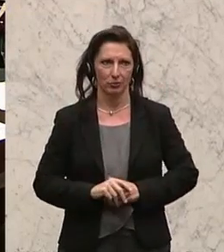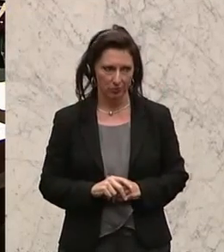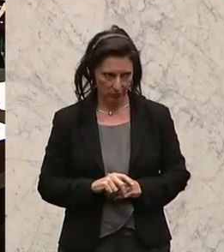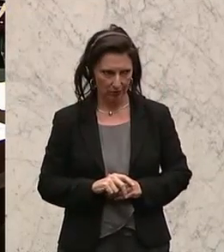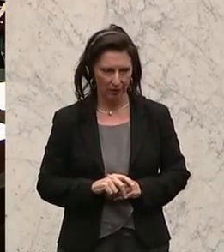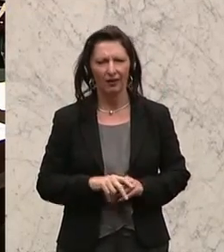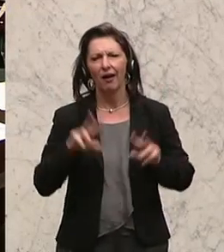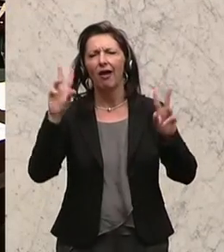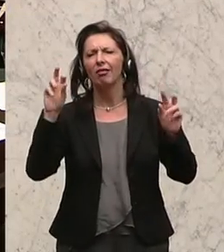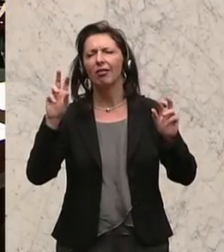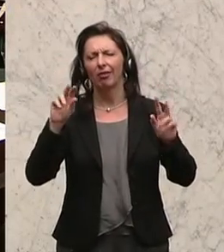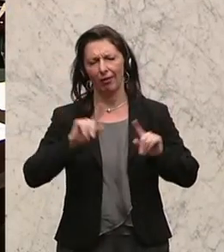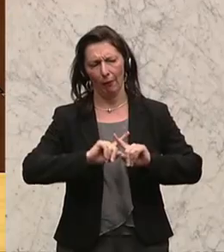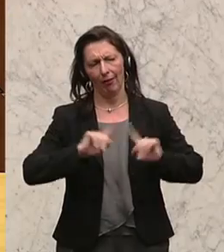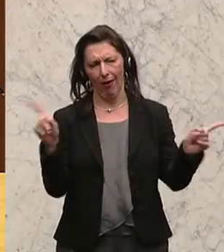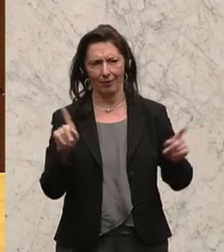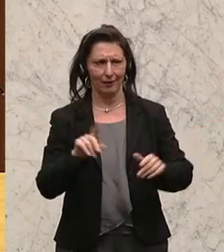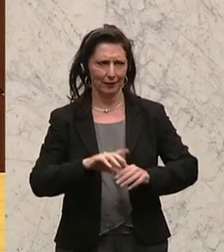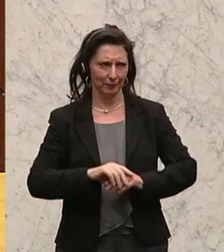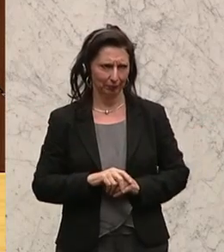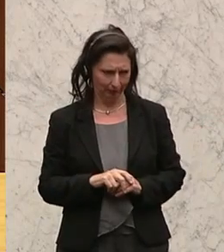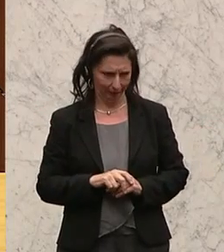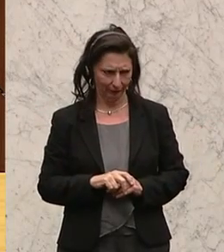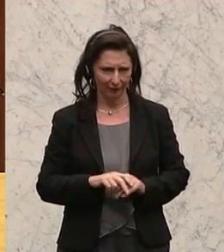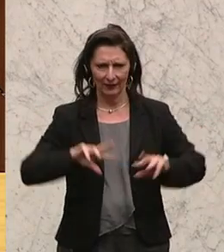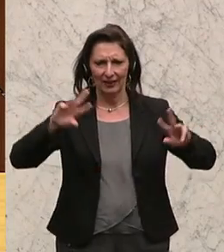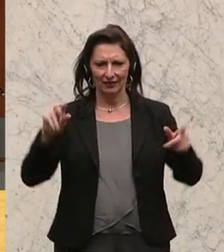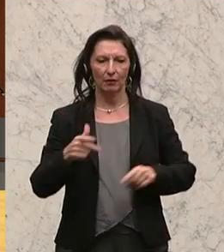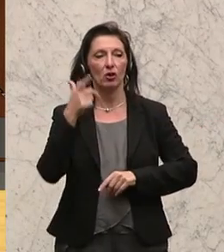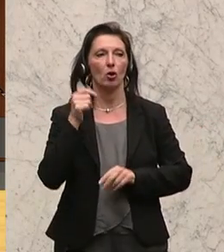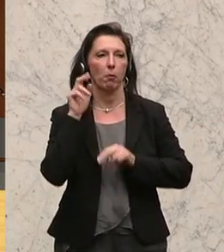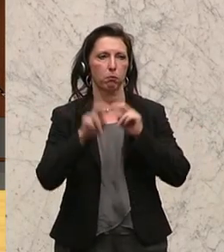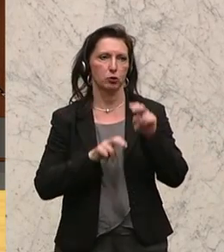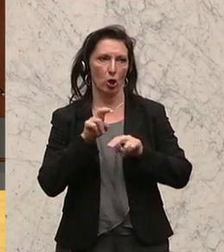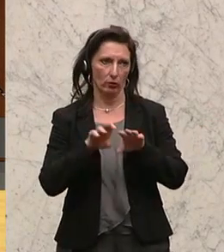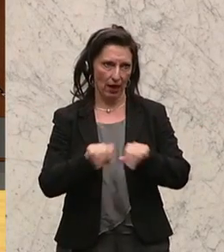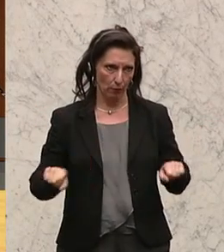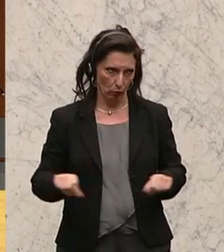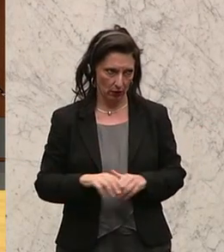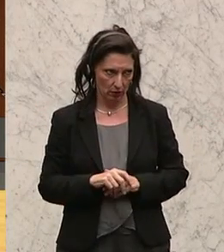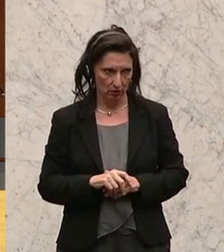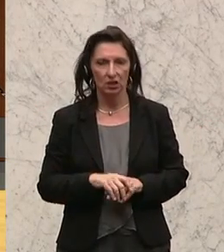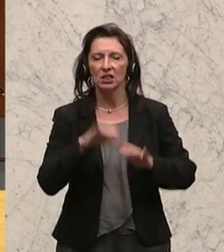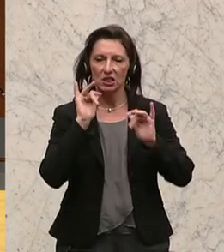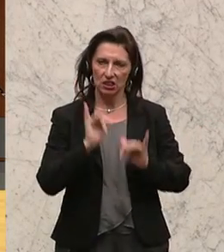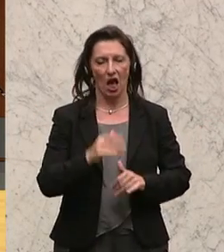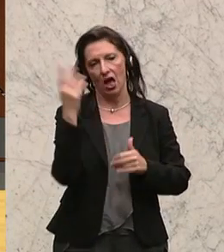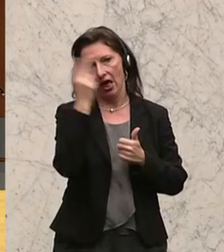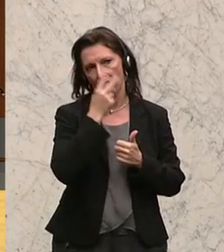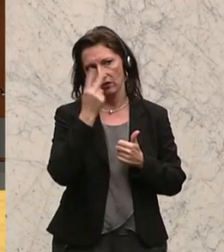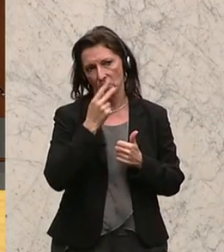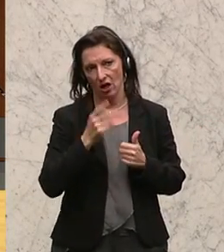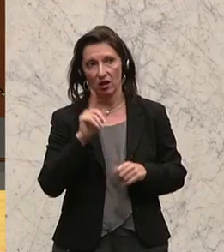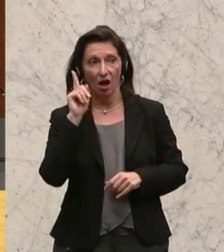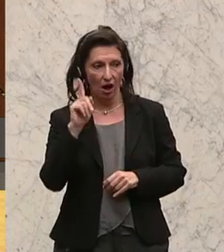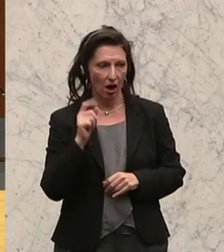Ja, Themenwechsel zu den Doppelbesteuerungsabkommen, denen werden wir zustimmen. Aber